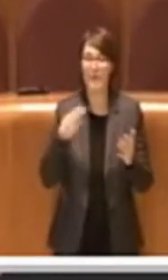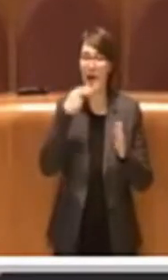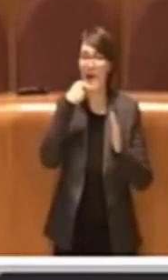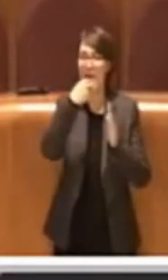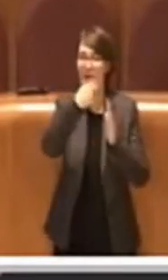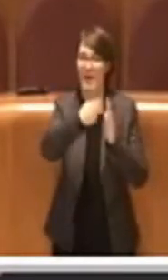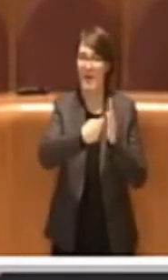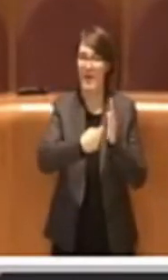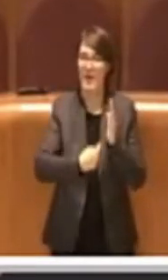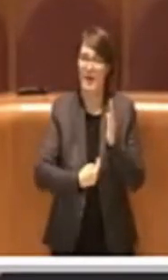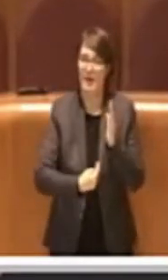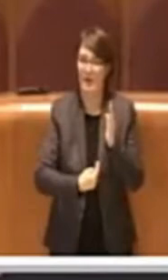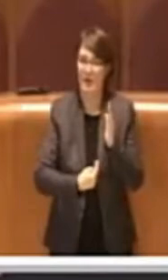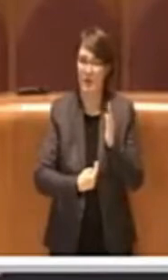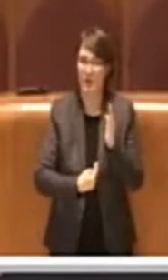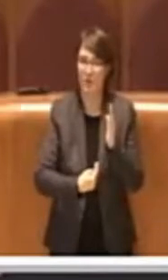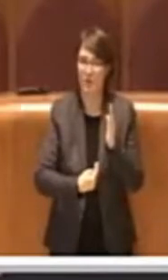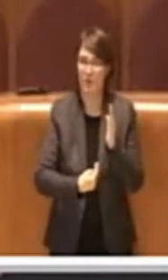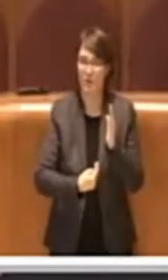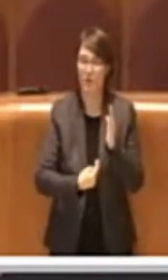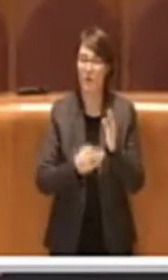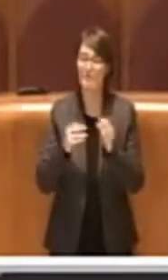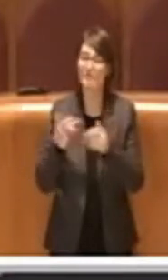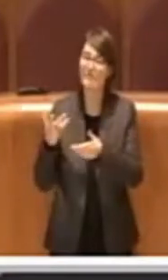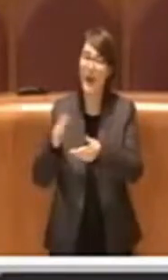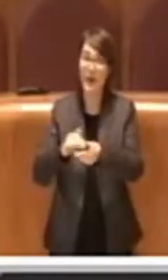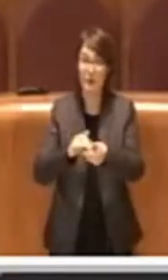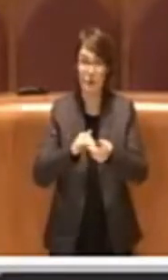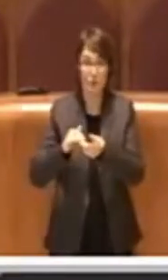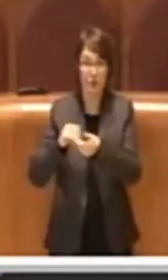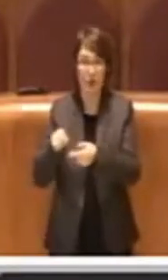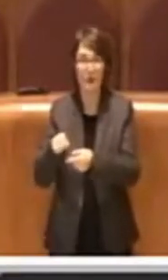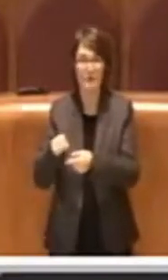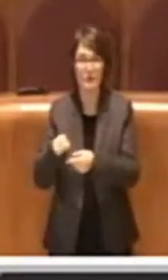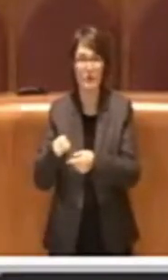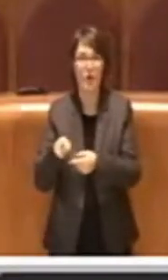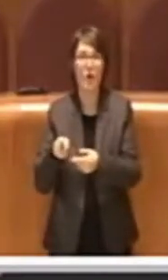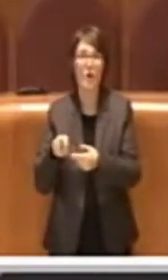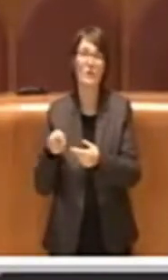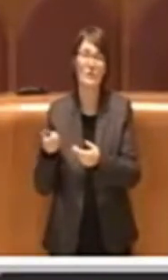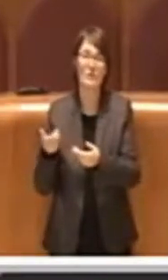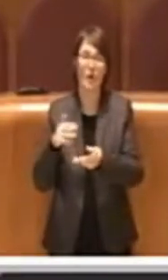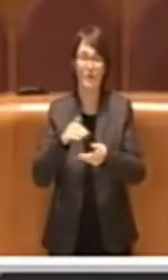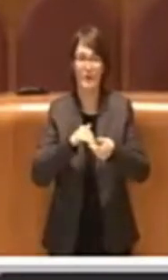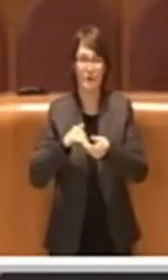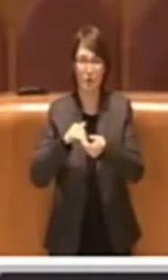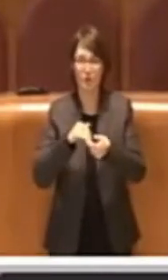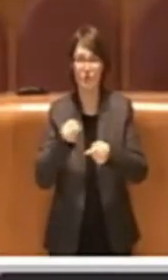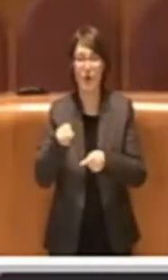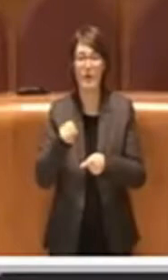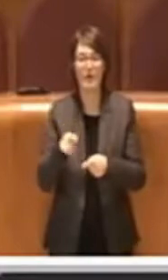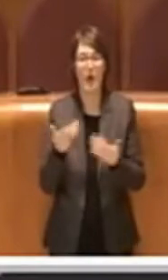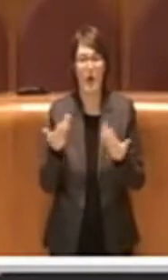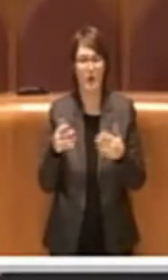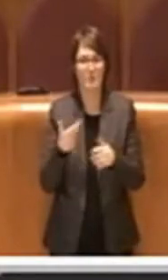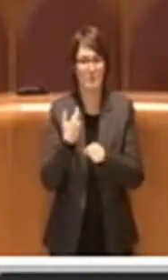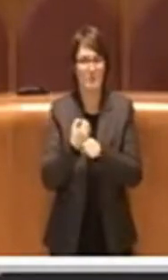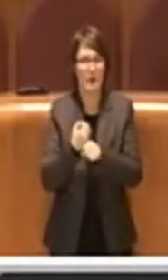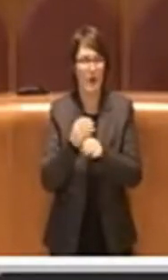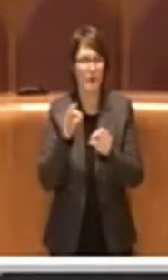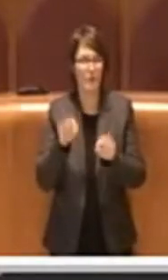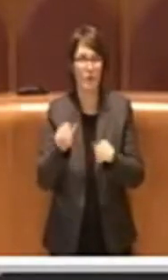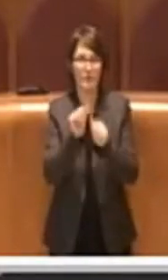aggiornato delle società che svolgono queste attività in maniera assolutamente regolare e